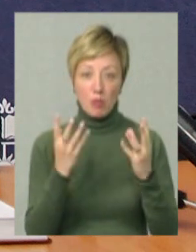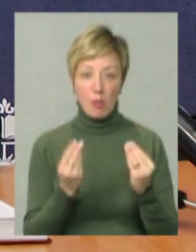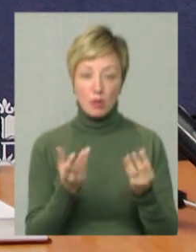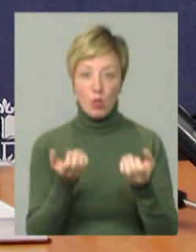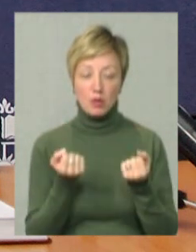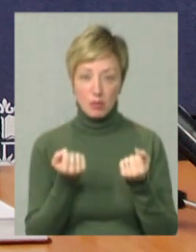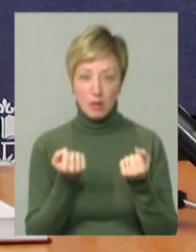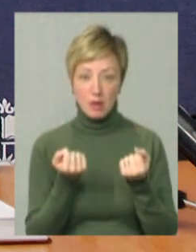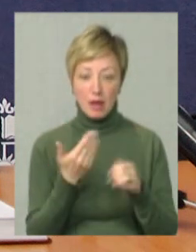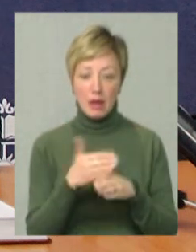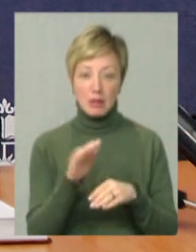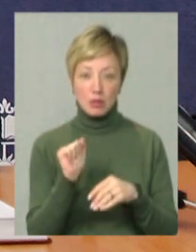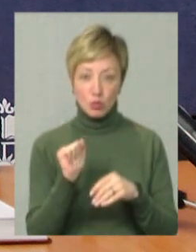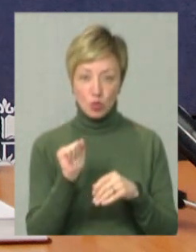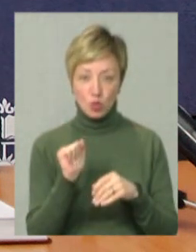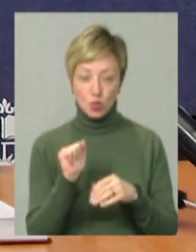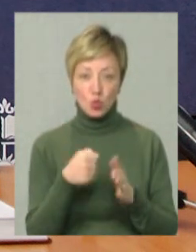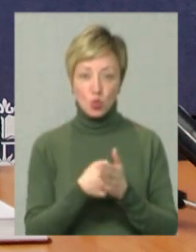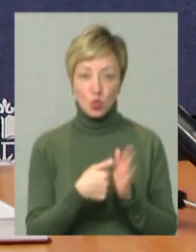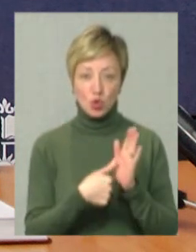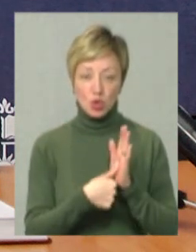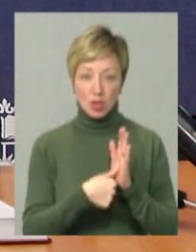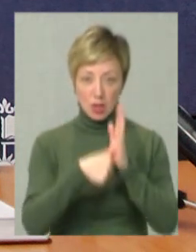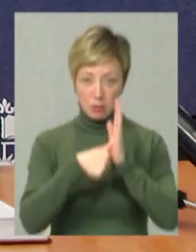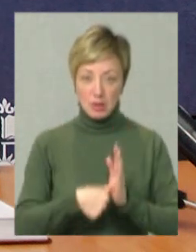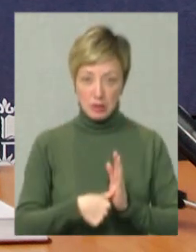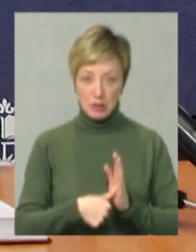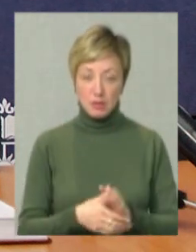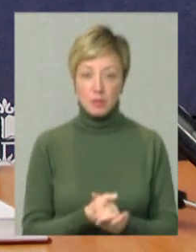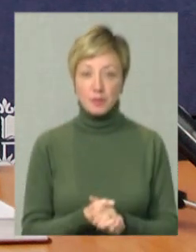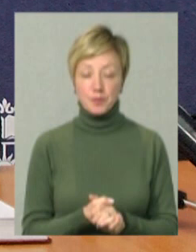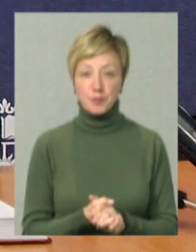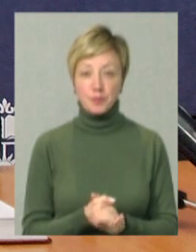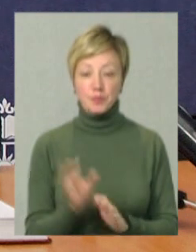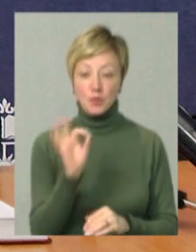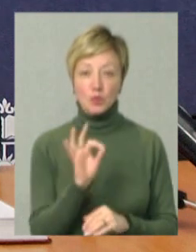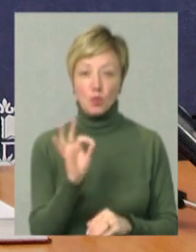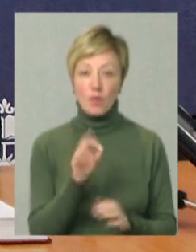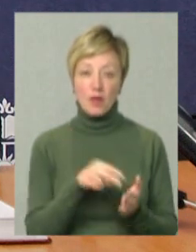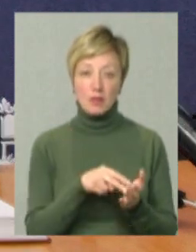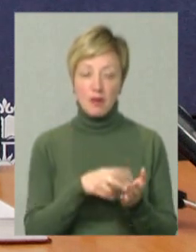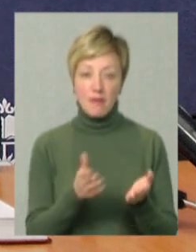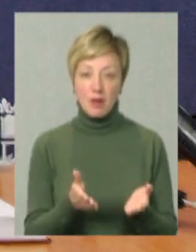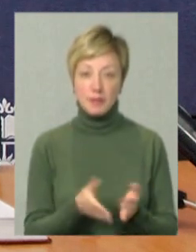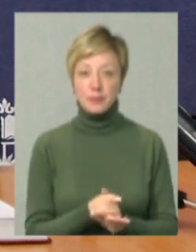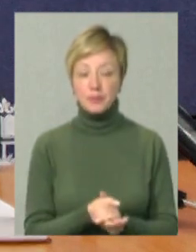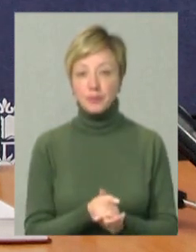з моменту отримання кредиту до 6 місяців. Нульова ставка